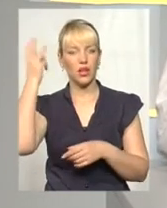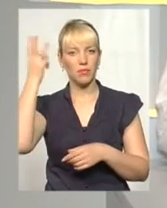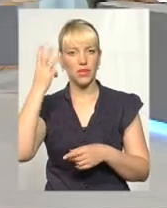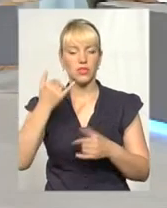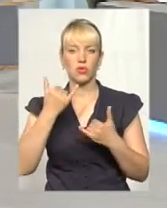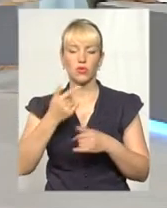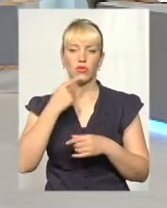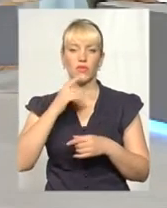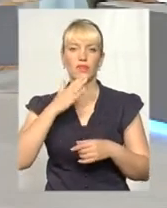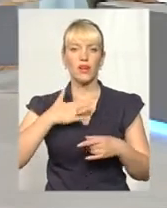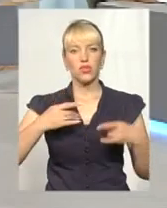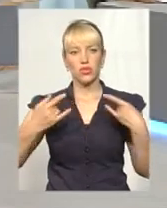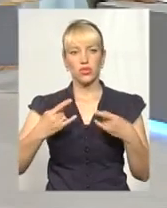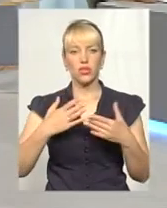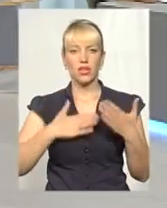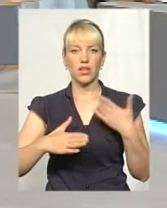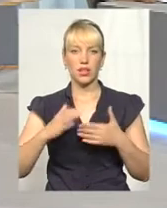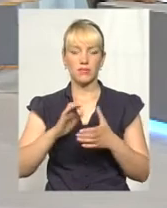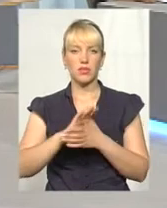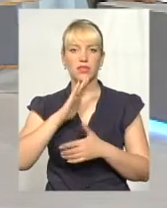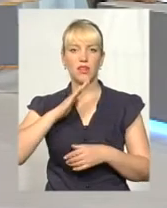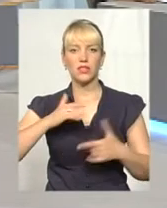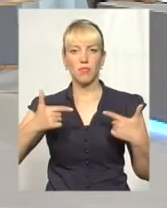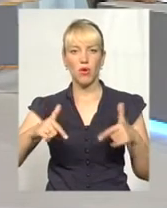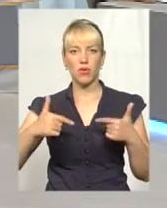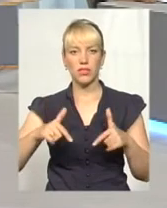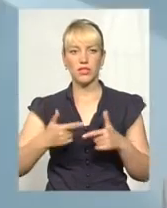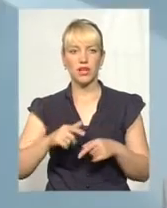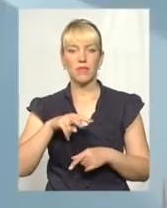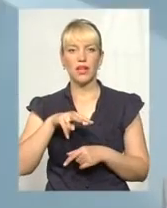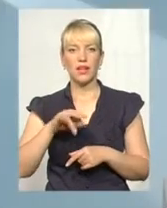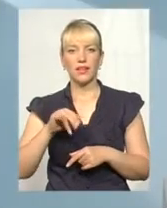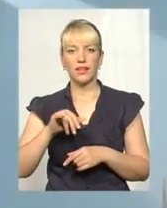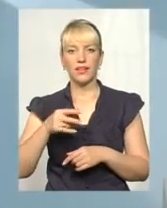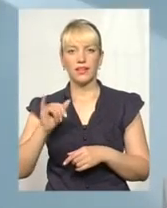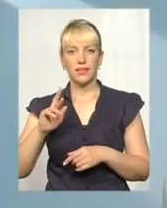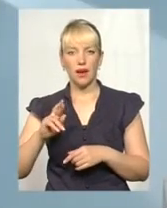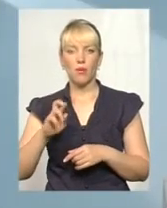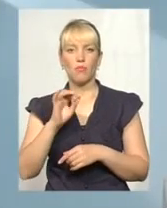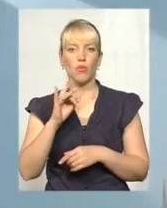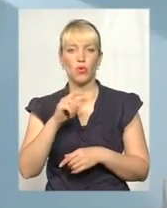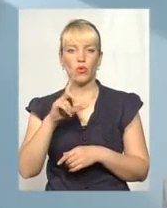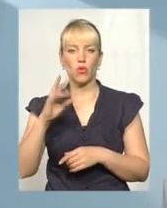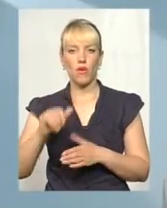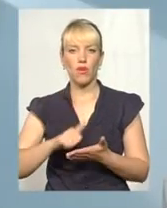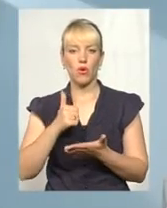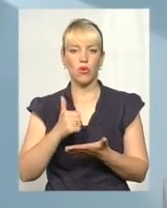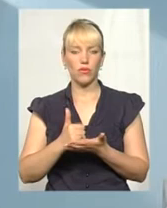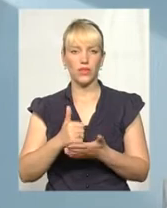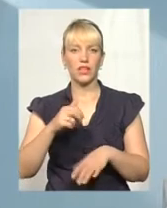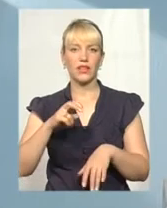студії. І я рада познайомити вас з нашими гостями сьогодні. Пані Лілія Брухнова, головний лікар Хмельницького обласного